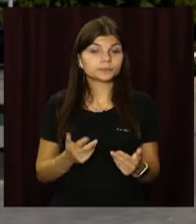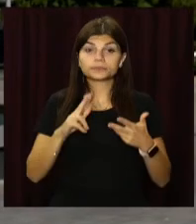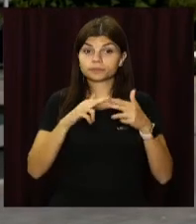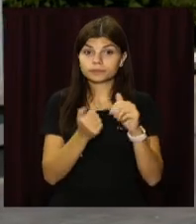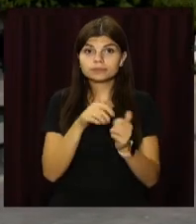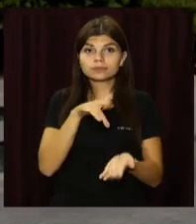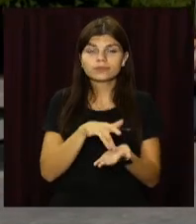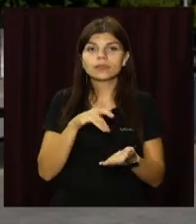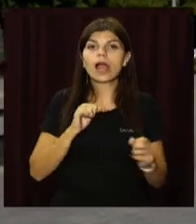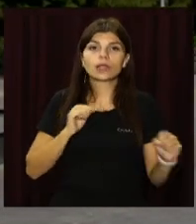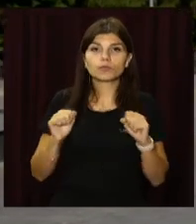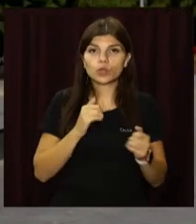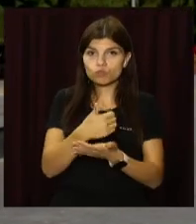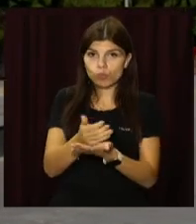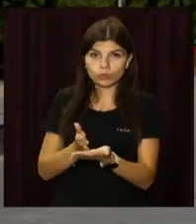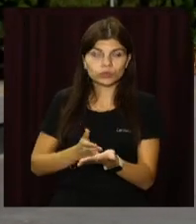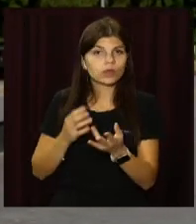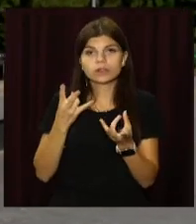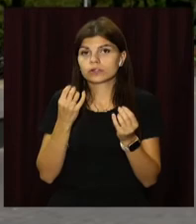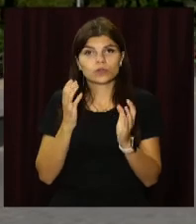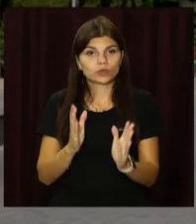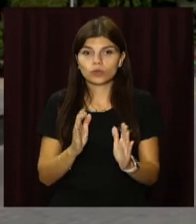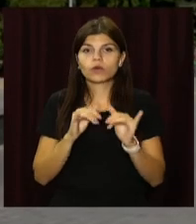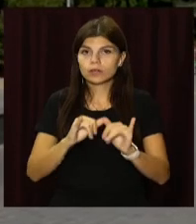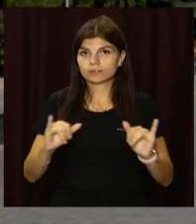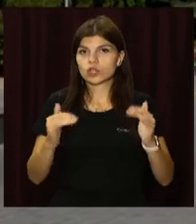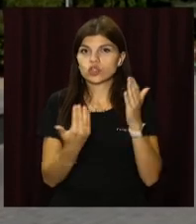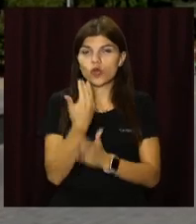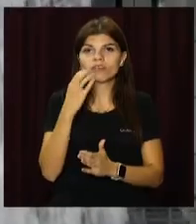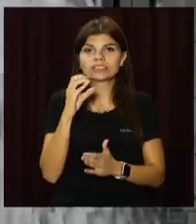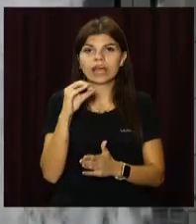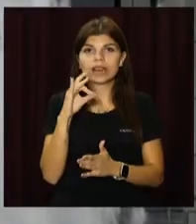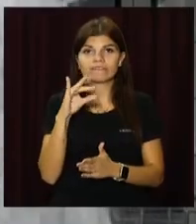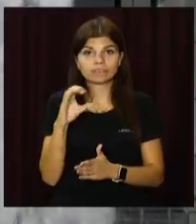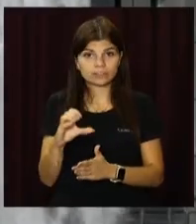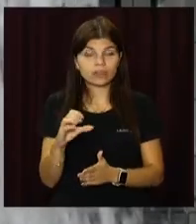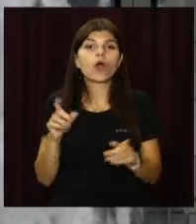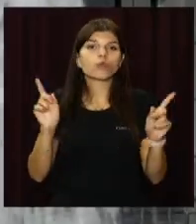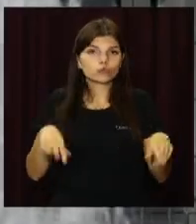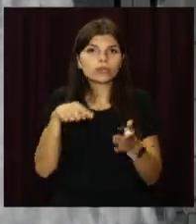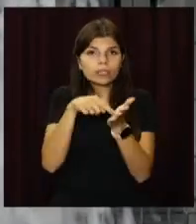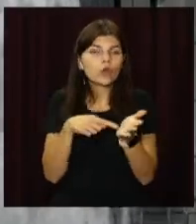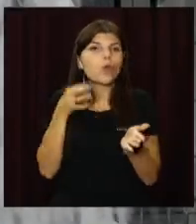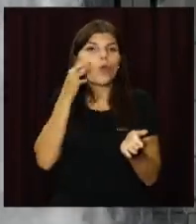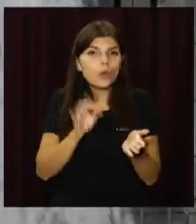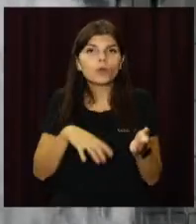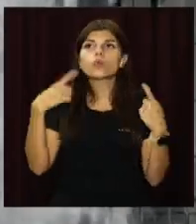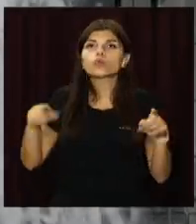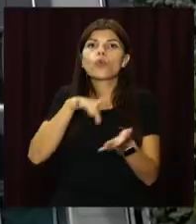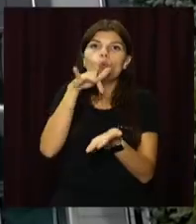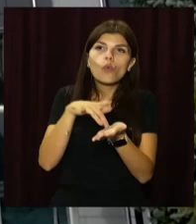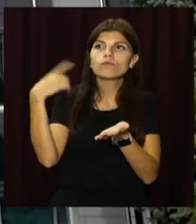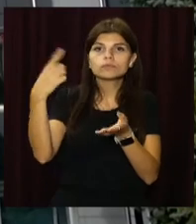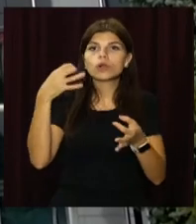'янський центр адмінпослуг не лише активно впроваджує і розвиває нові сервіси та послуги, а й ділиться досвідом з іншими регіонами